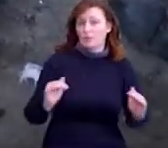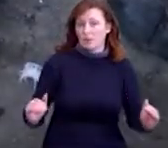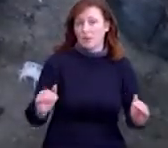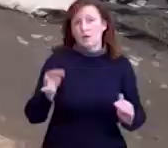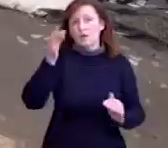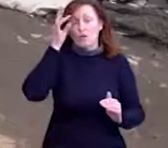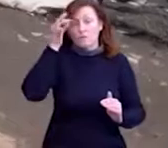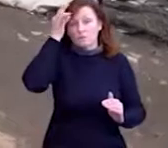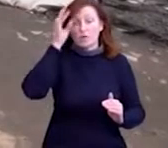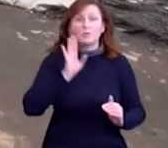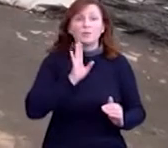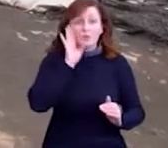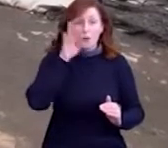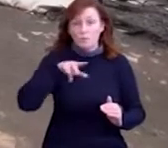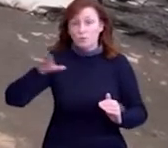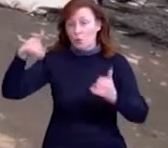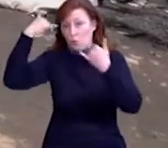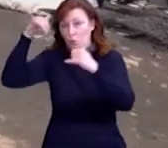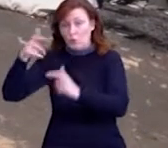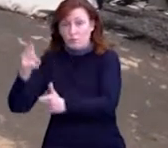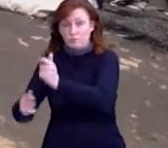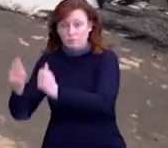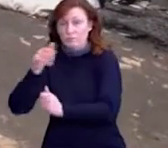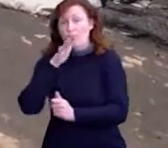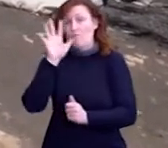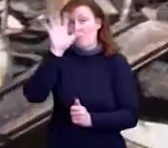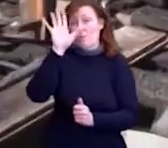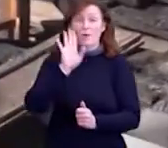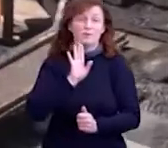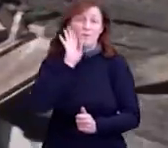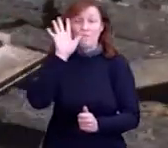Згадує ранок. Пішла до корови, як зазвичай, десь о 5.45.